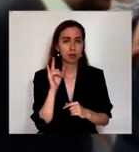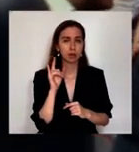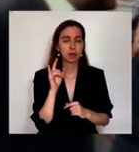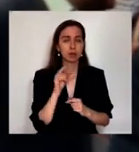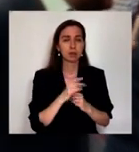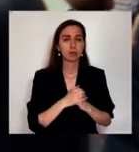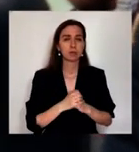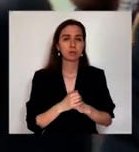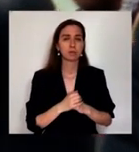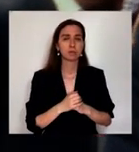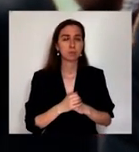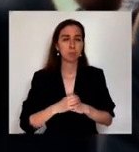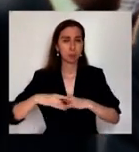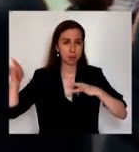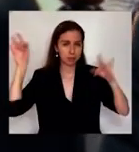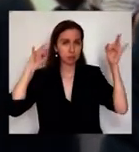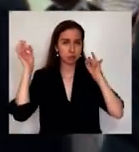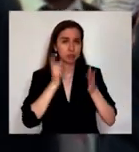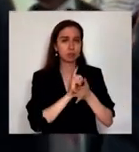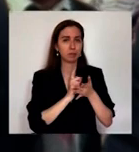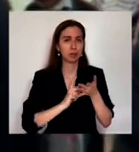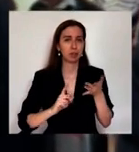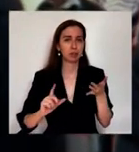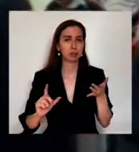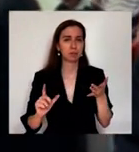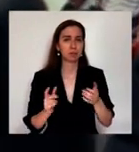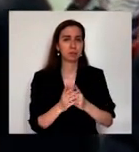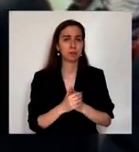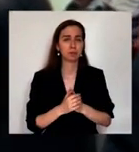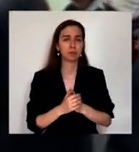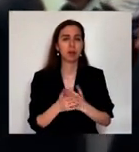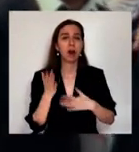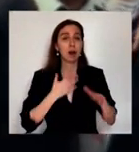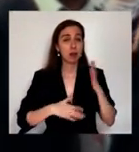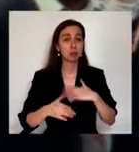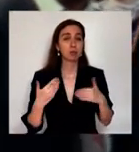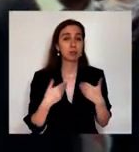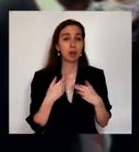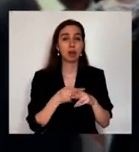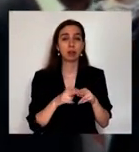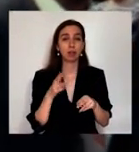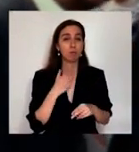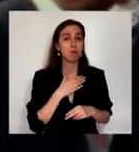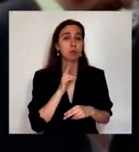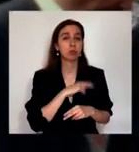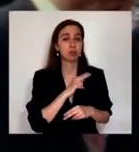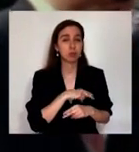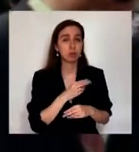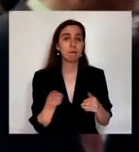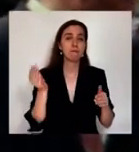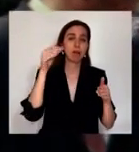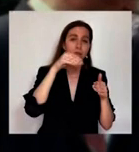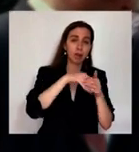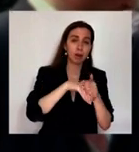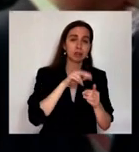фамилия в поэтической рубрике, радуюсь я, это мой труд вливается в труд